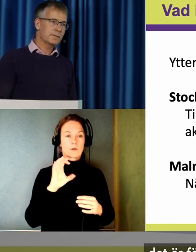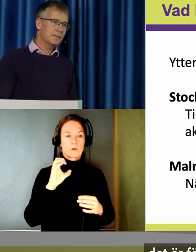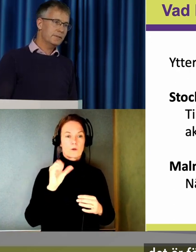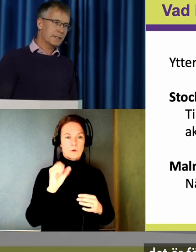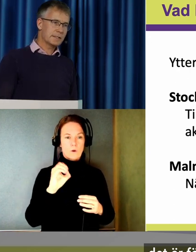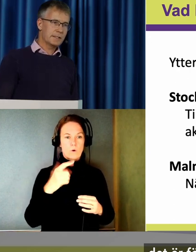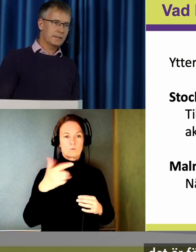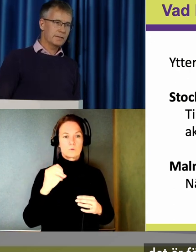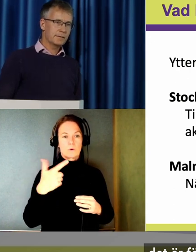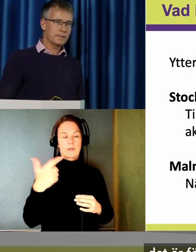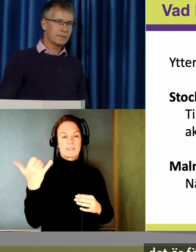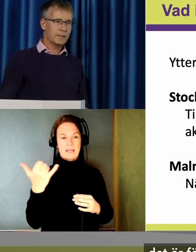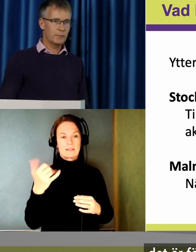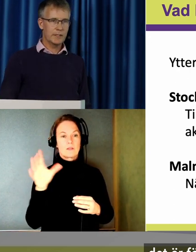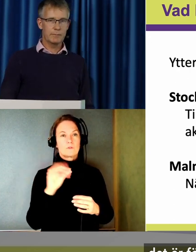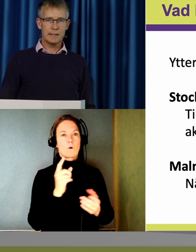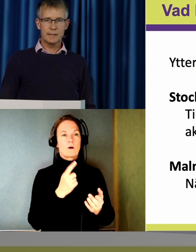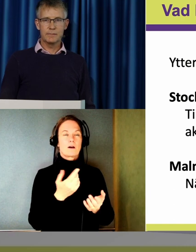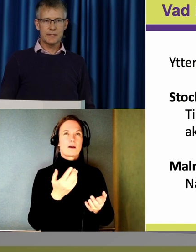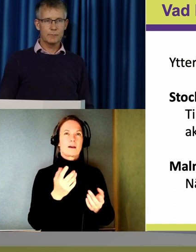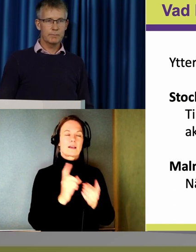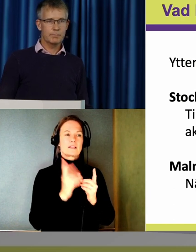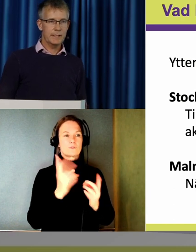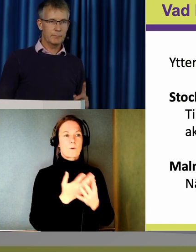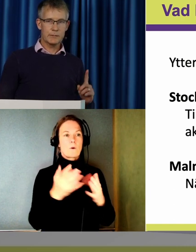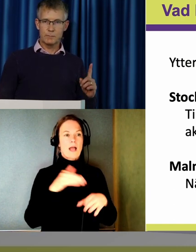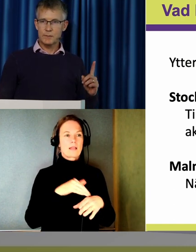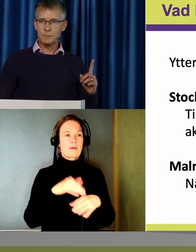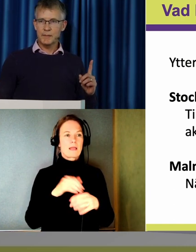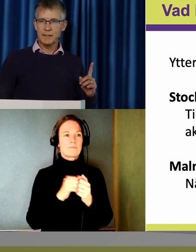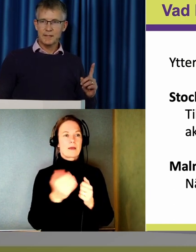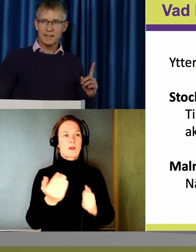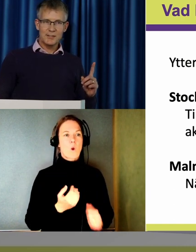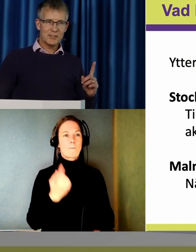Då var det kanske så här många anmälda. Men det kom en person.